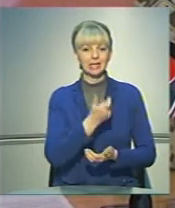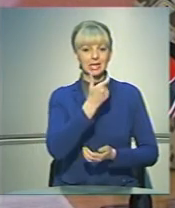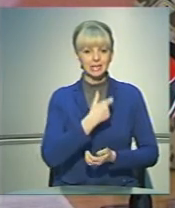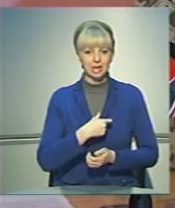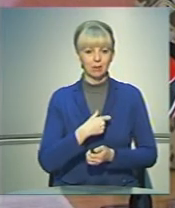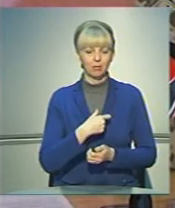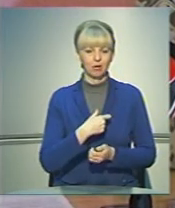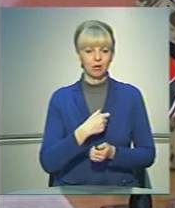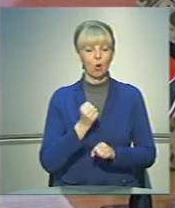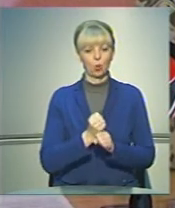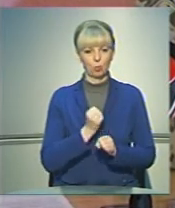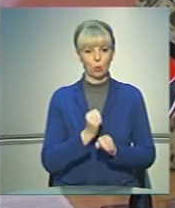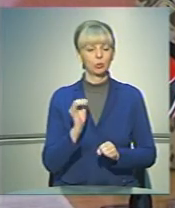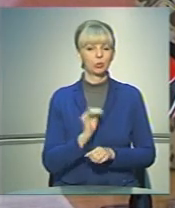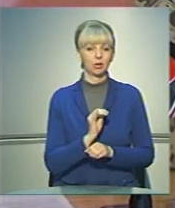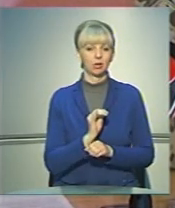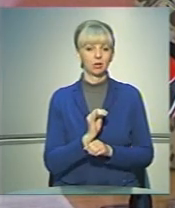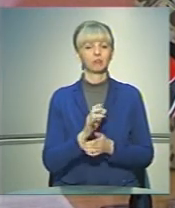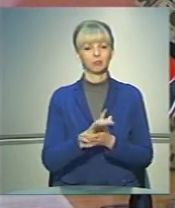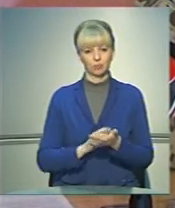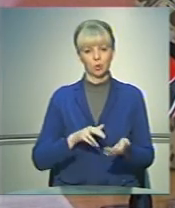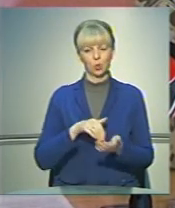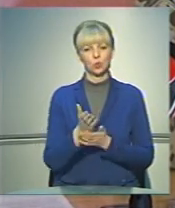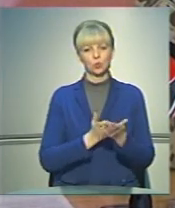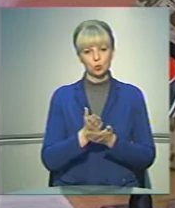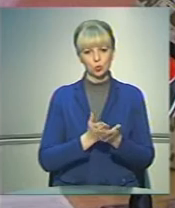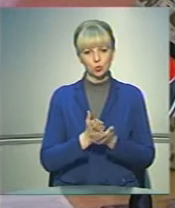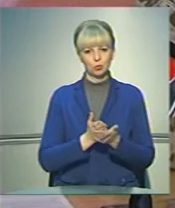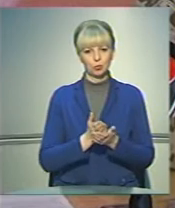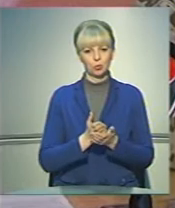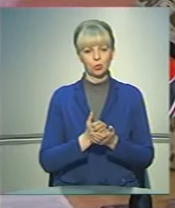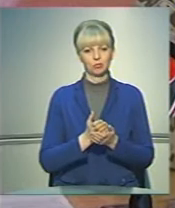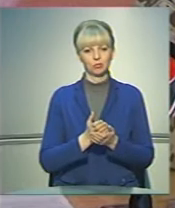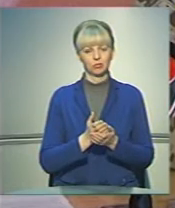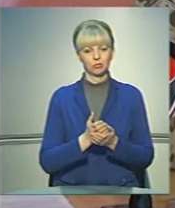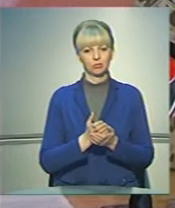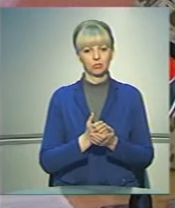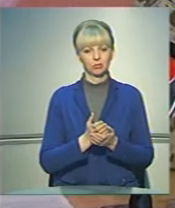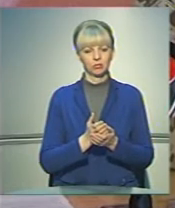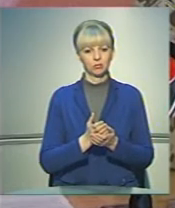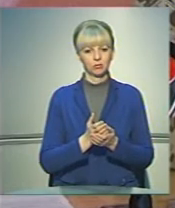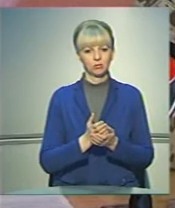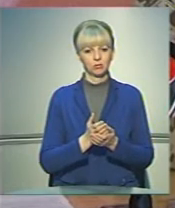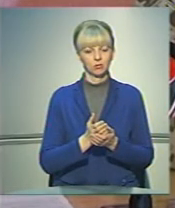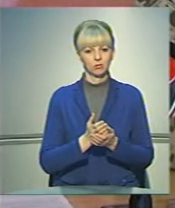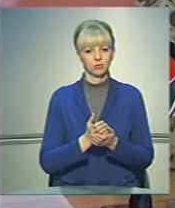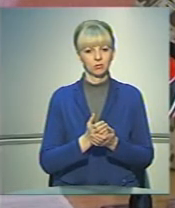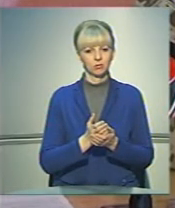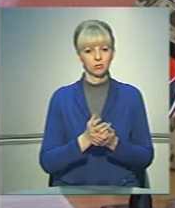роботу і подалі приходити службу з зростанням на